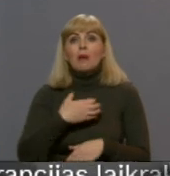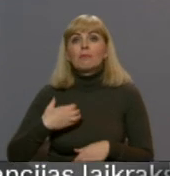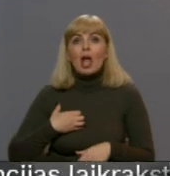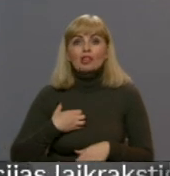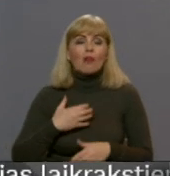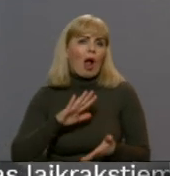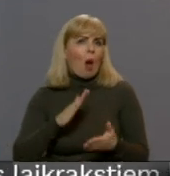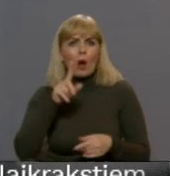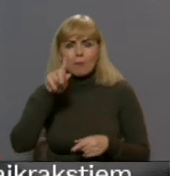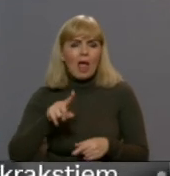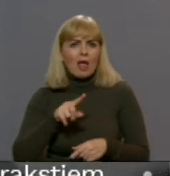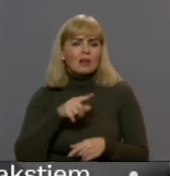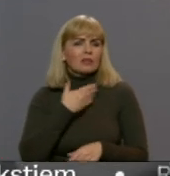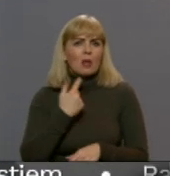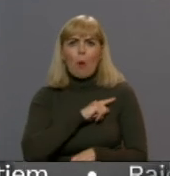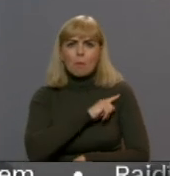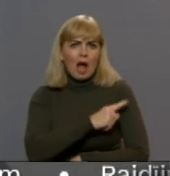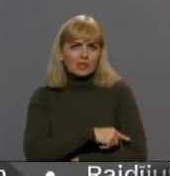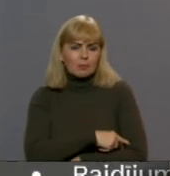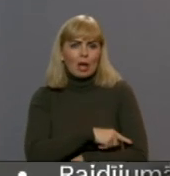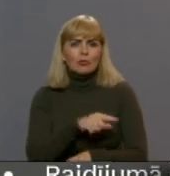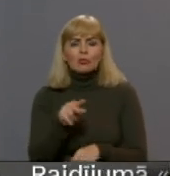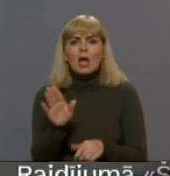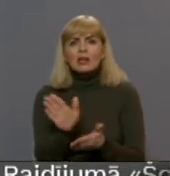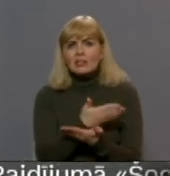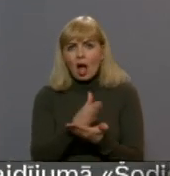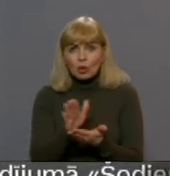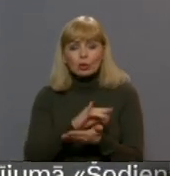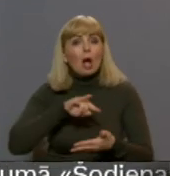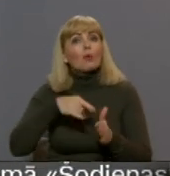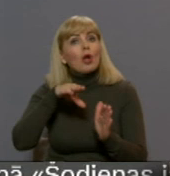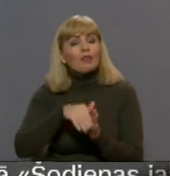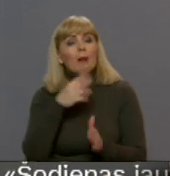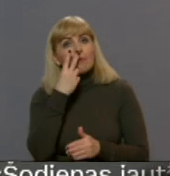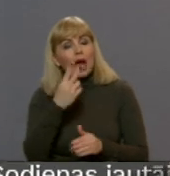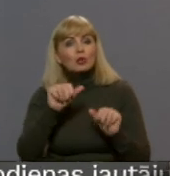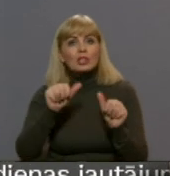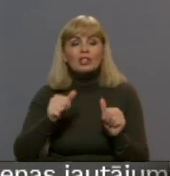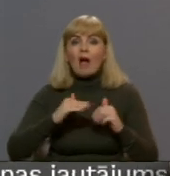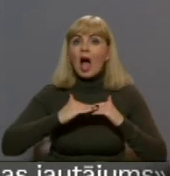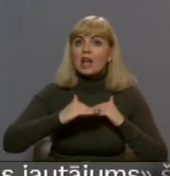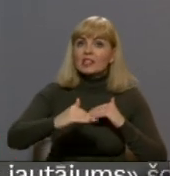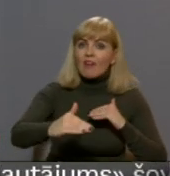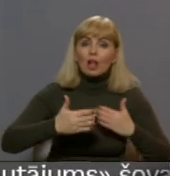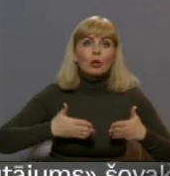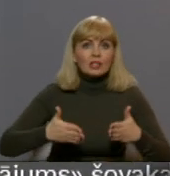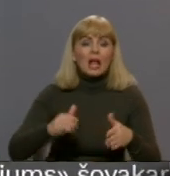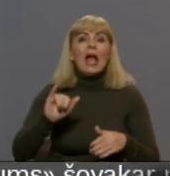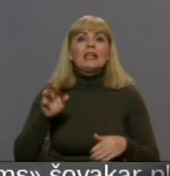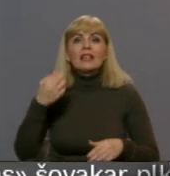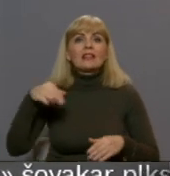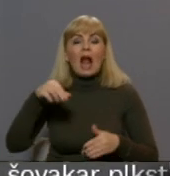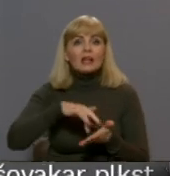kādu mēnesi nav paspējusi viņu sataisīt. Projekta ietveros bija paredzēts izveidot asfaltētu ceļu no Indris pagasta